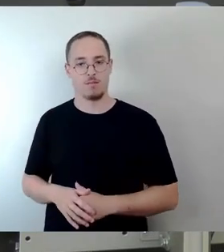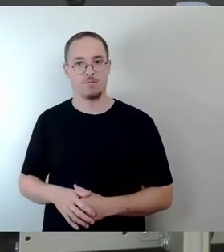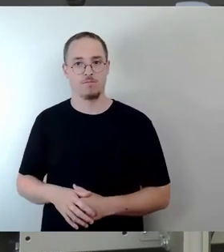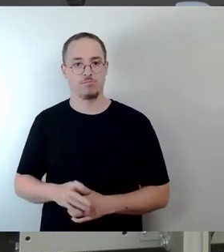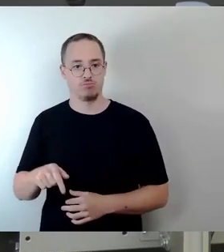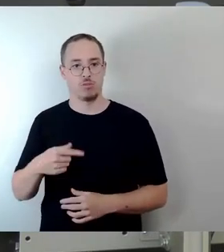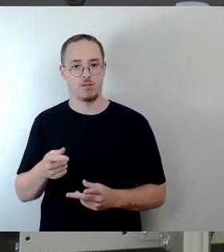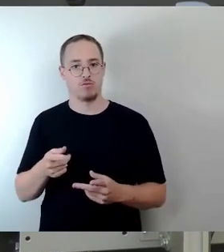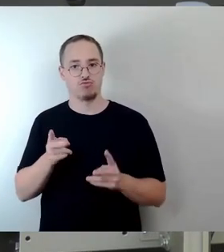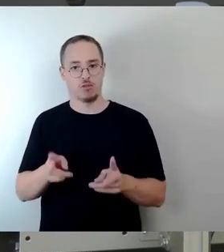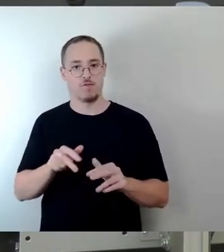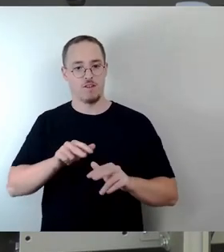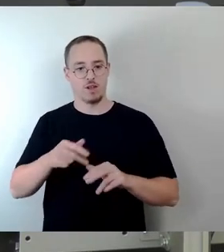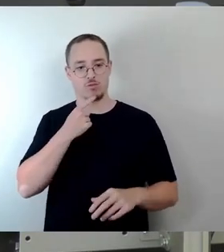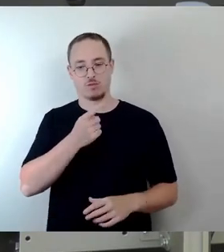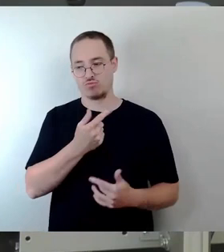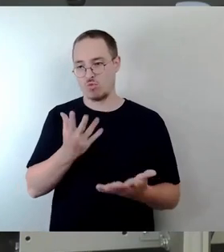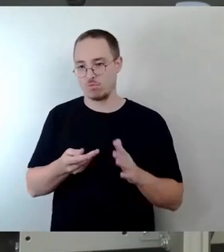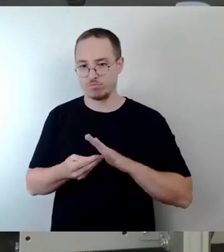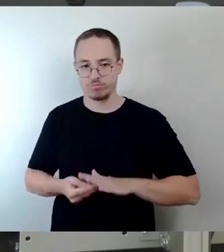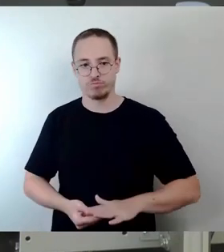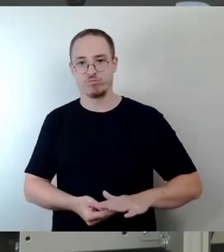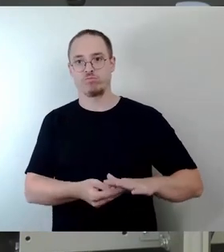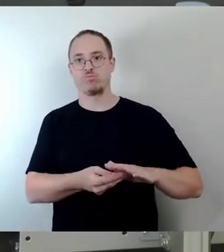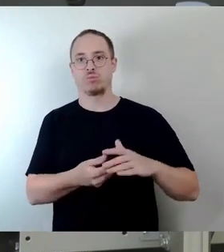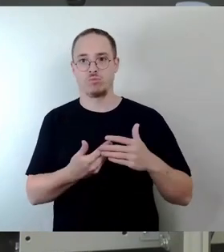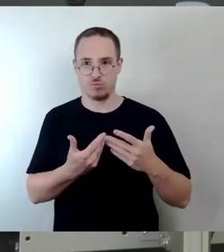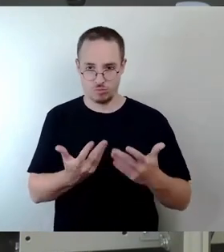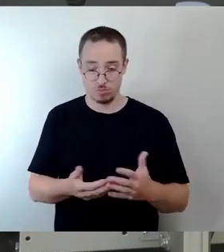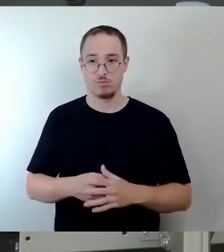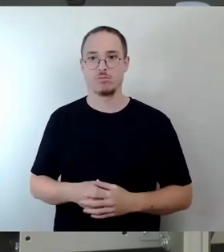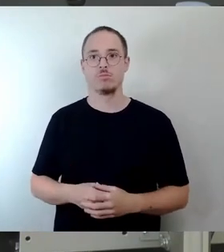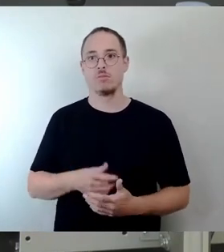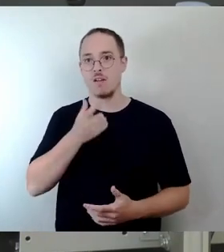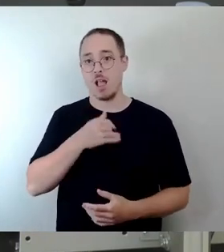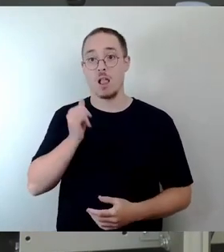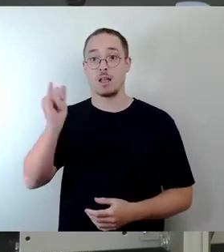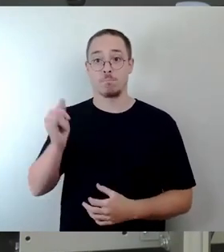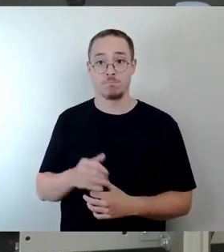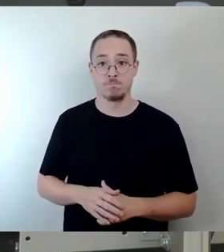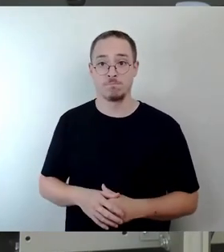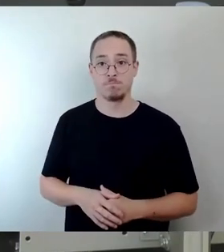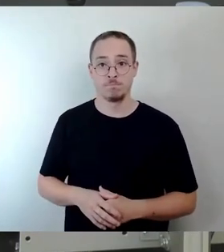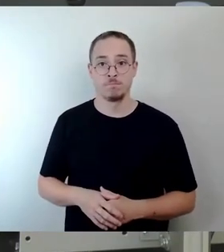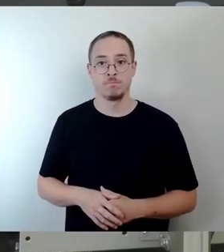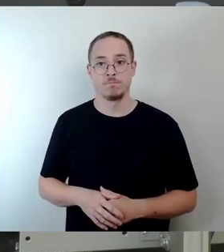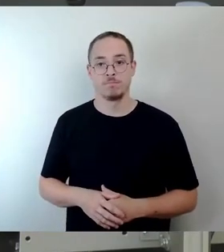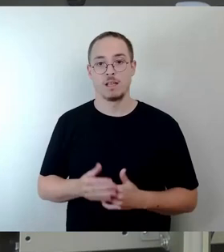Seitdem wird um die 1974 eröffnete zentrale Betriebsgaststätte des Kombinats Robotron gerungen.